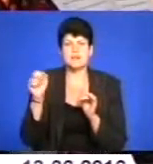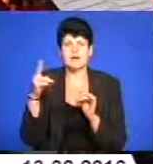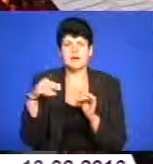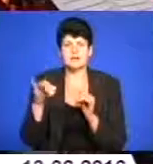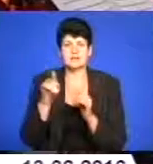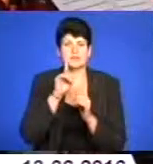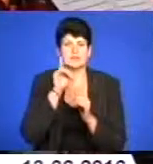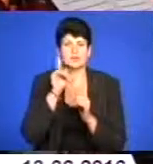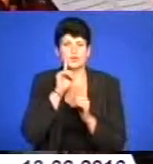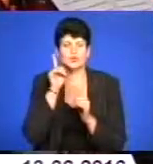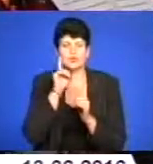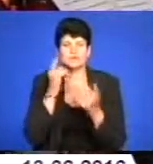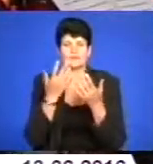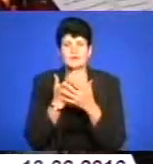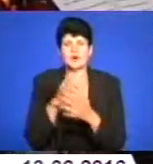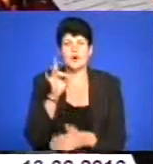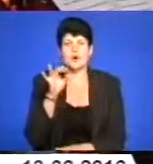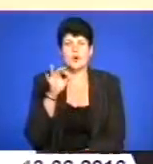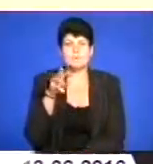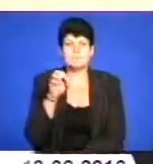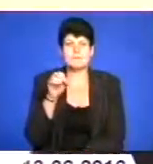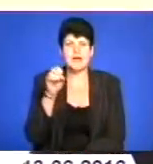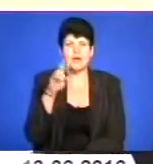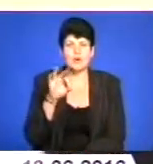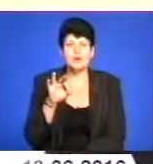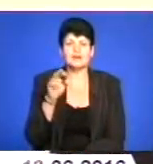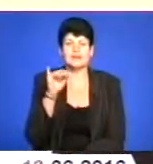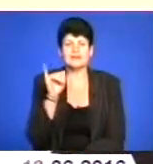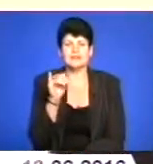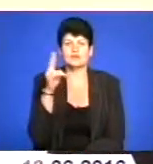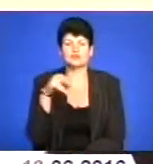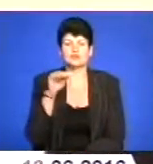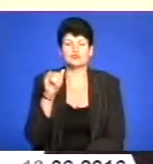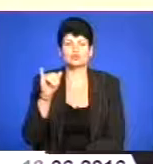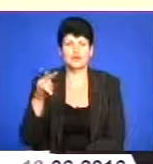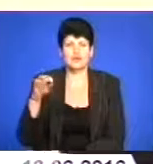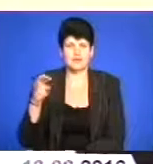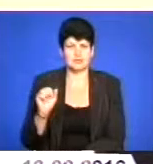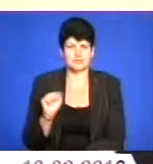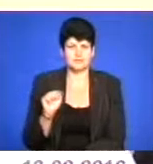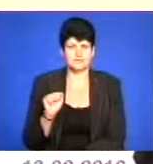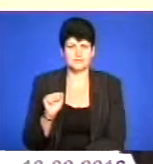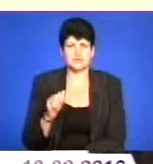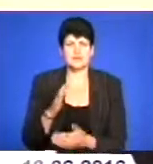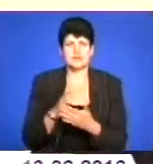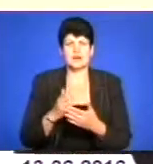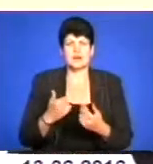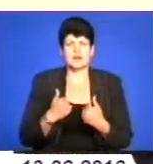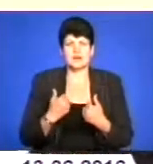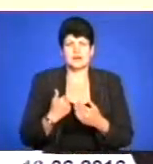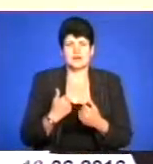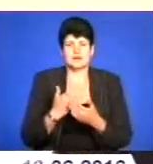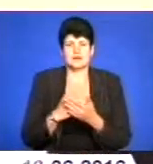юність із кінофільму «Ромео і Джул'єта». Я є шанувальником Галицького муніципального